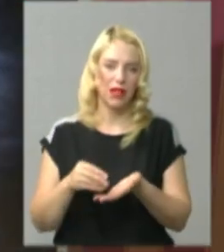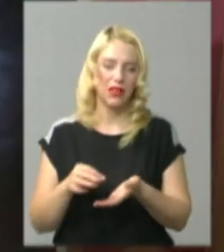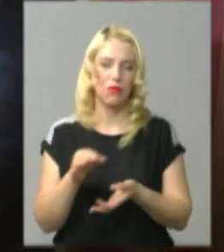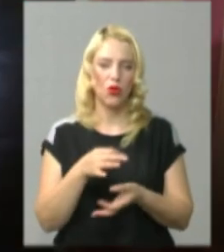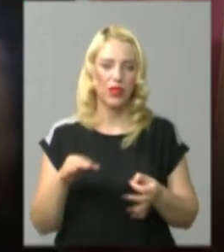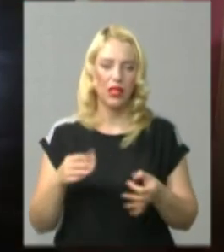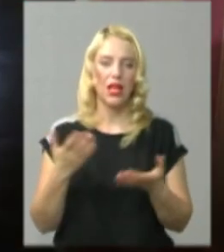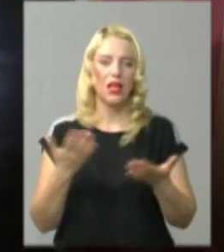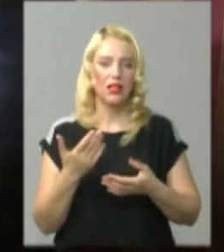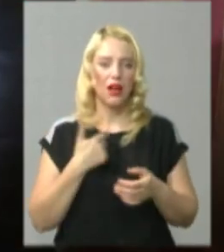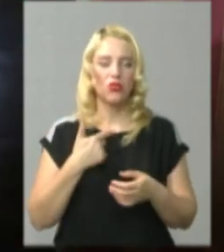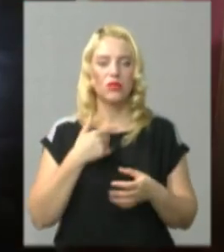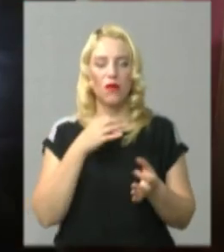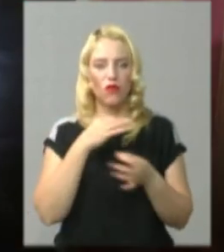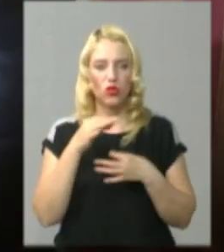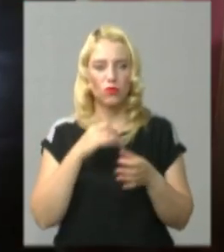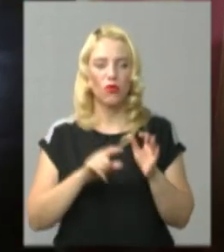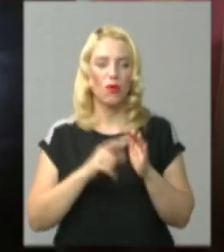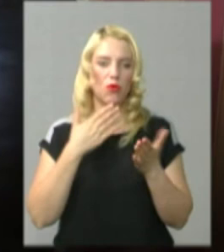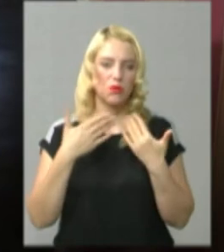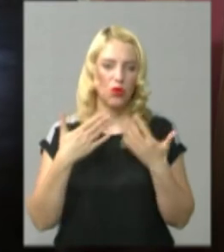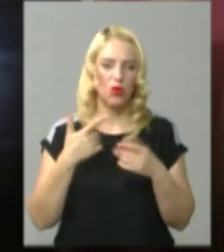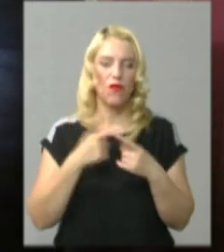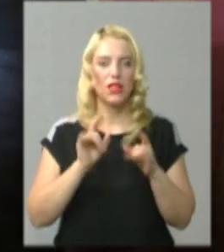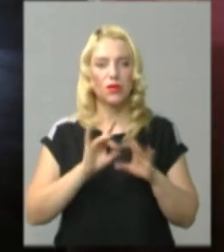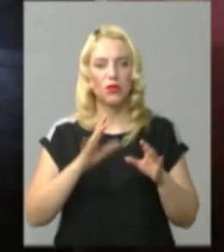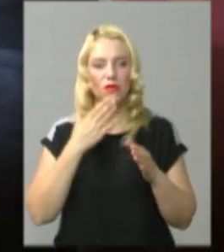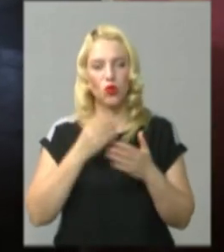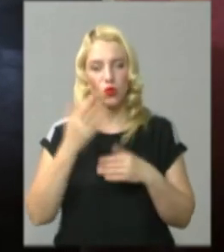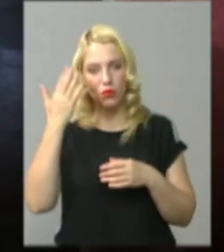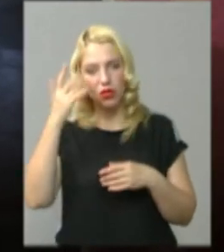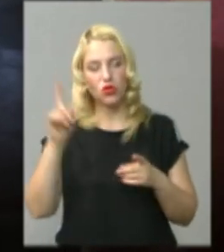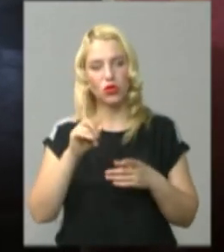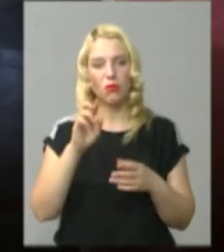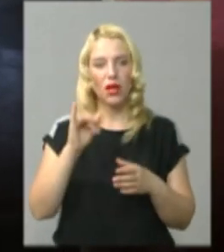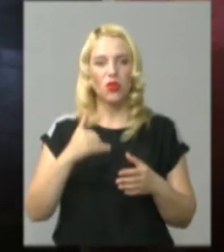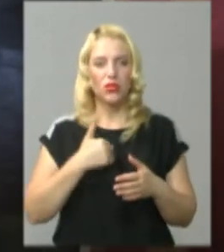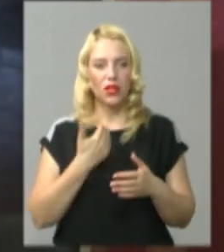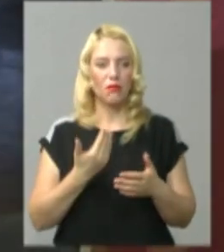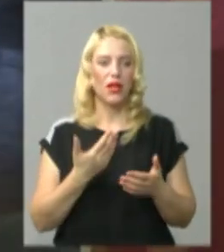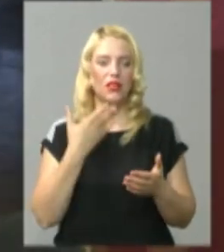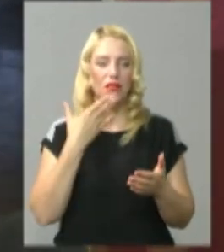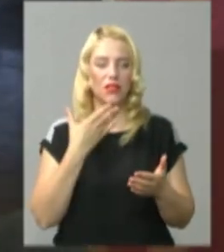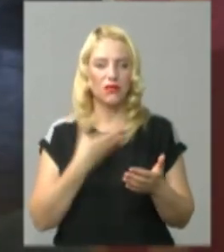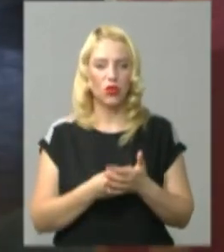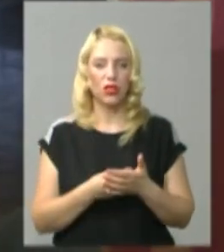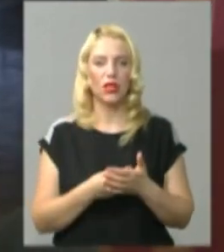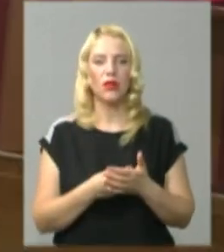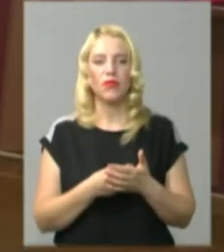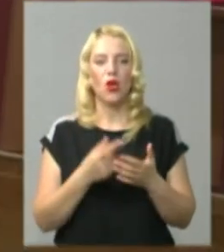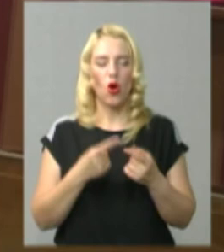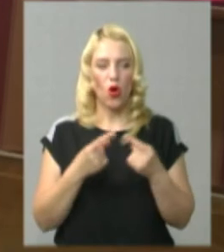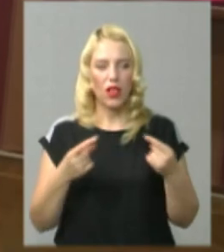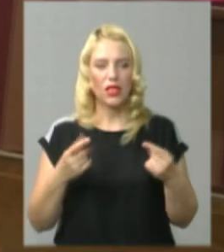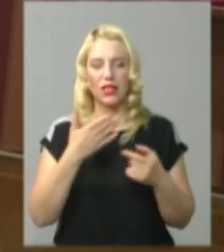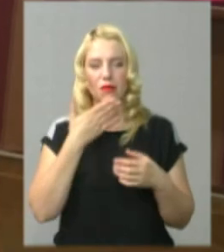розмові ми з ним поспілкувалися і розповіли про цю свою мрію, що хотіли б мати все-таки півгрошок в своїй колекції, але не маємо можливості.